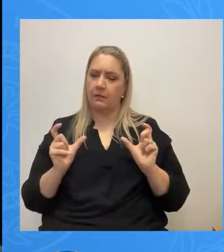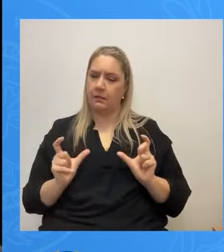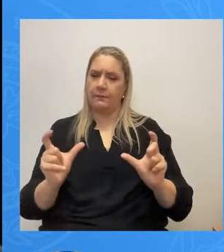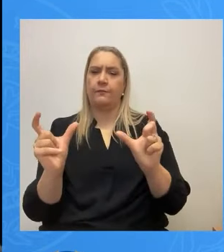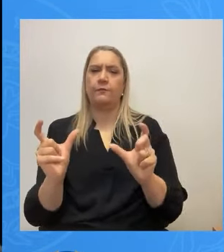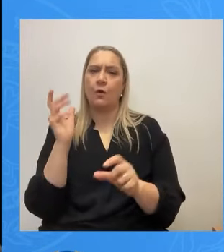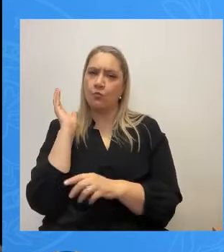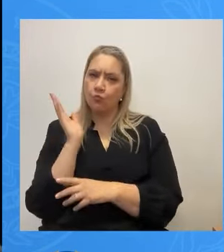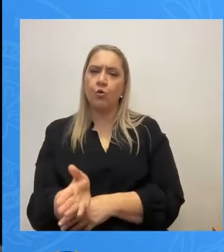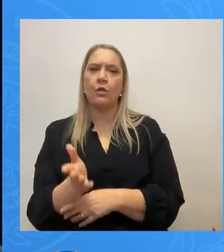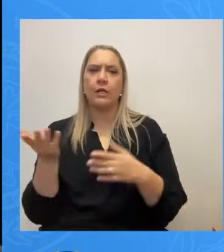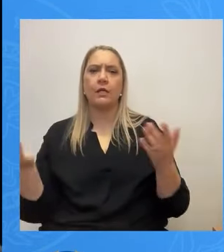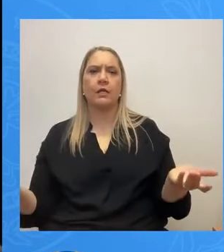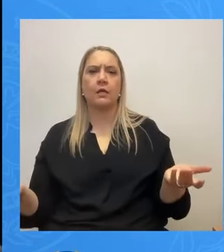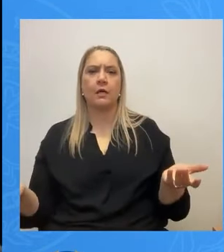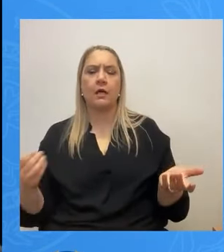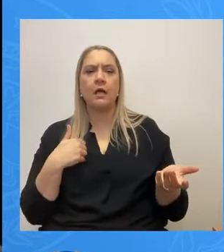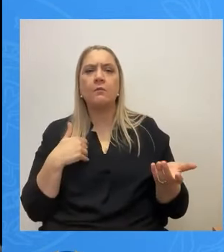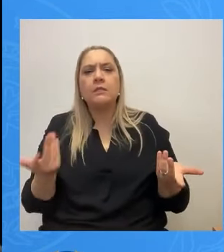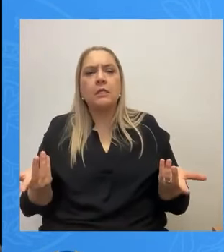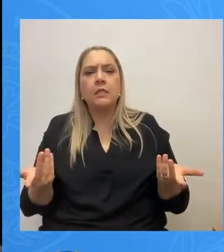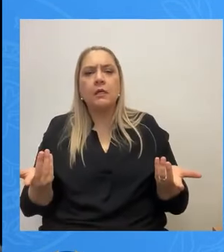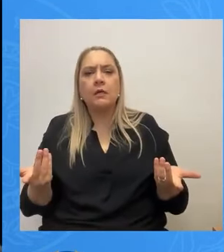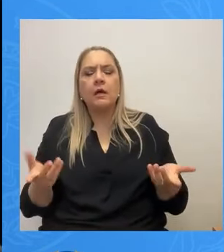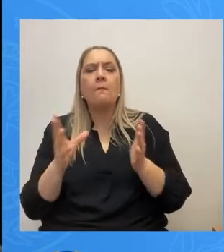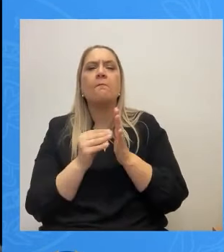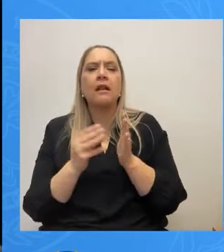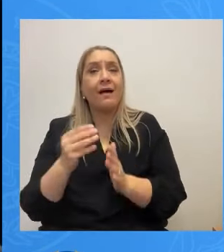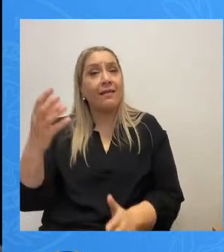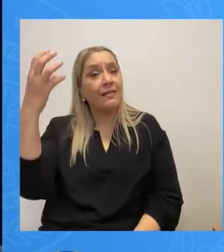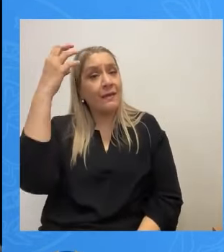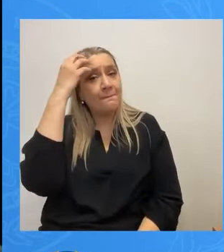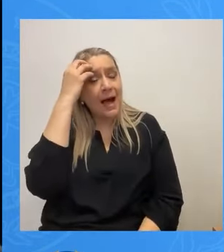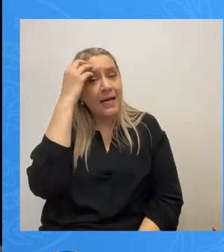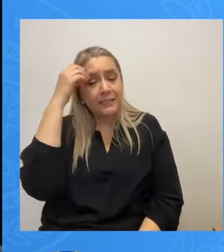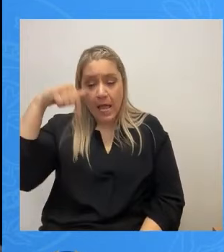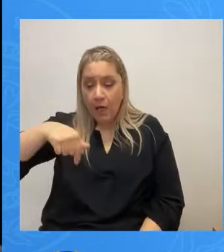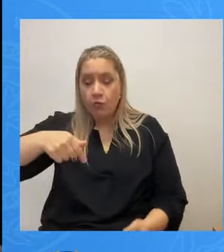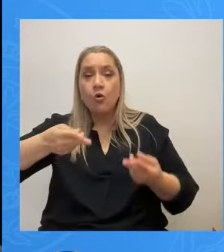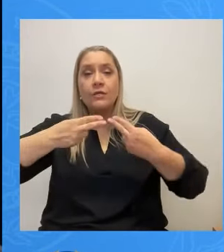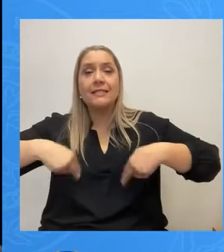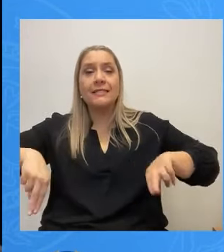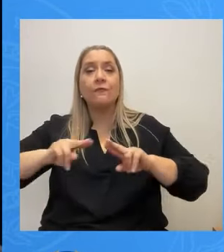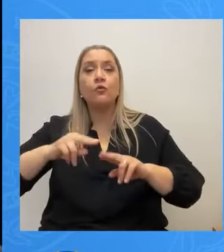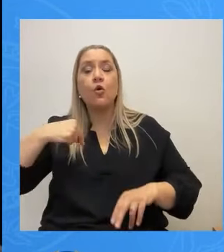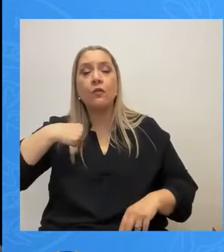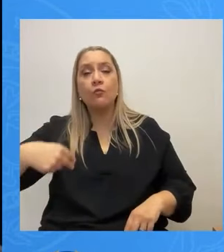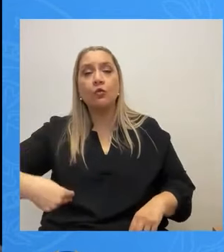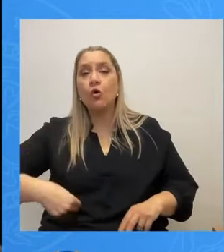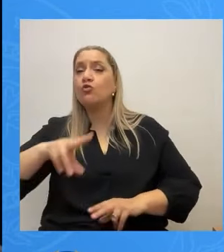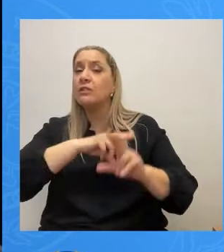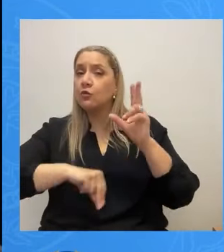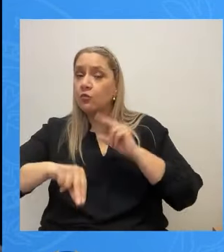εμείς δεν μπορούμε να είμαστε ανακόλουθοι. Όταν θυμάστε σε αυτό το Δημοτικό Συμβούλιο συζητούσαμε